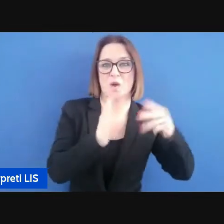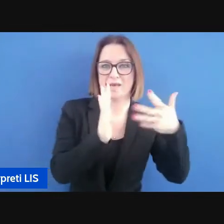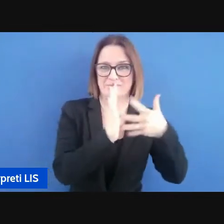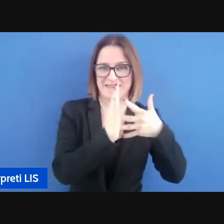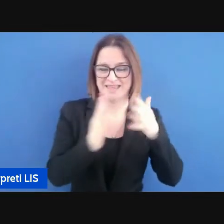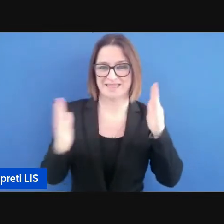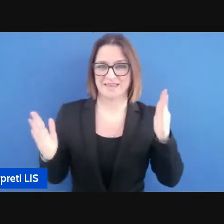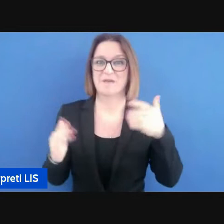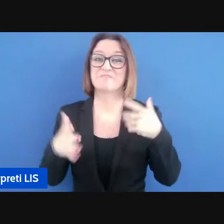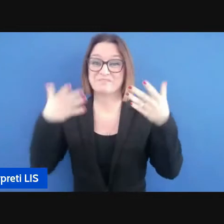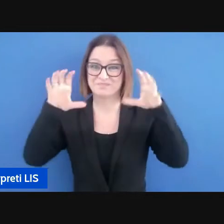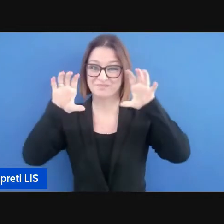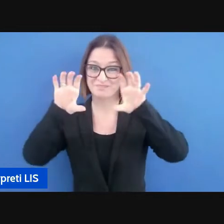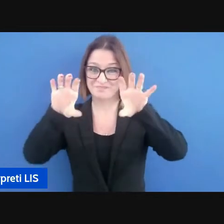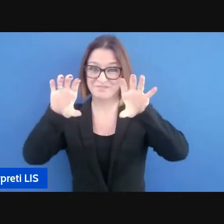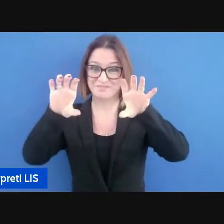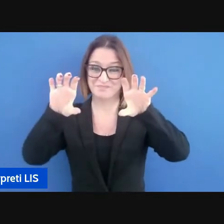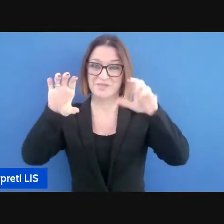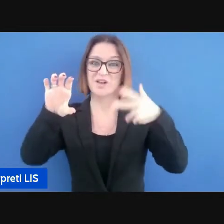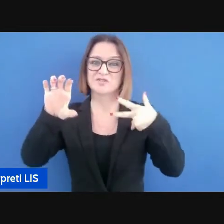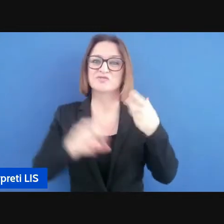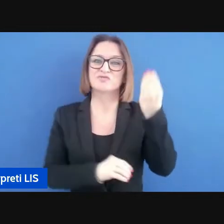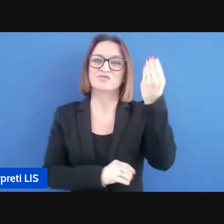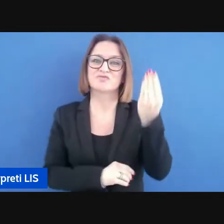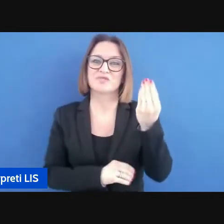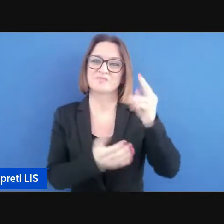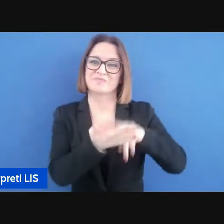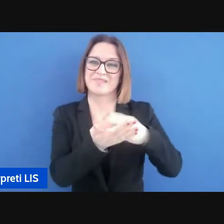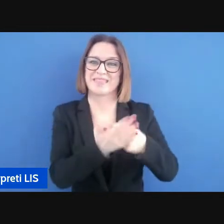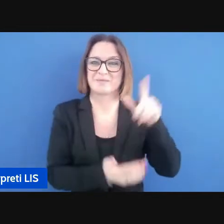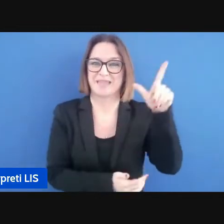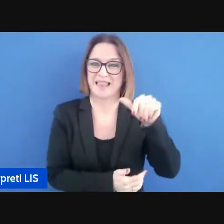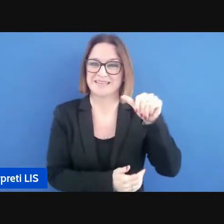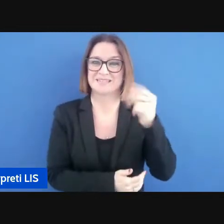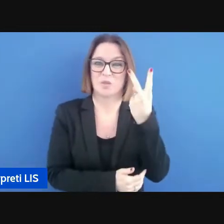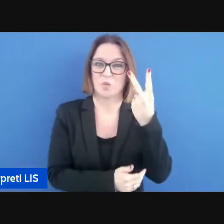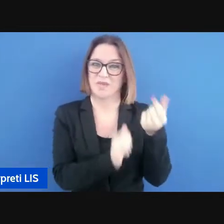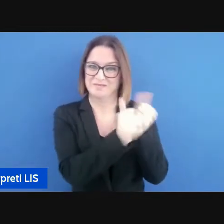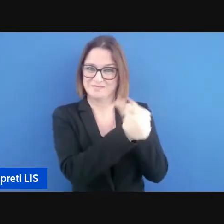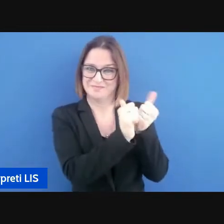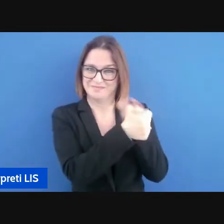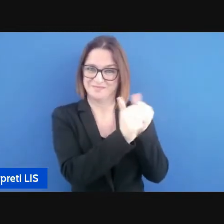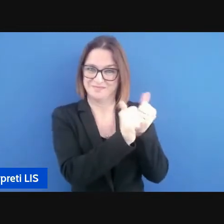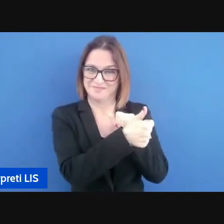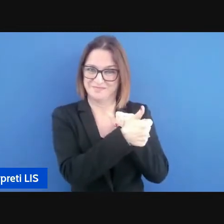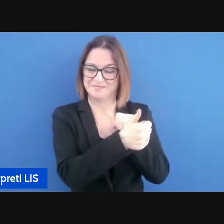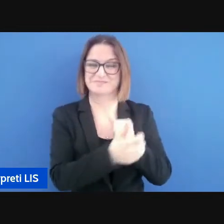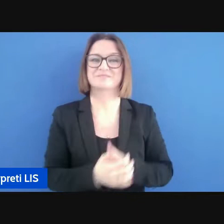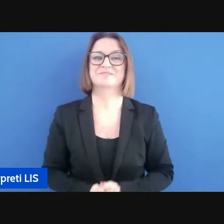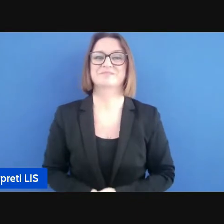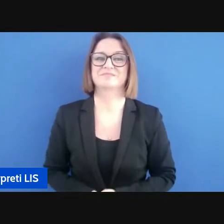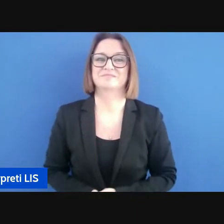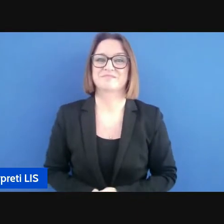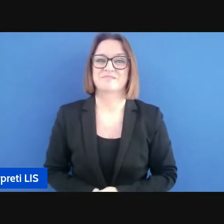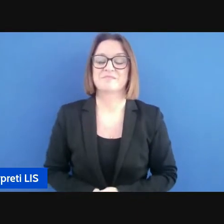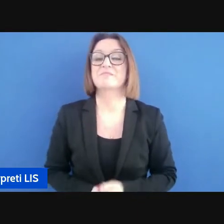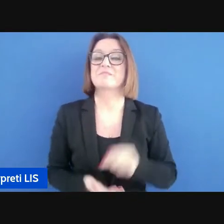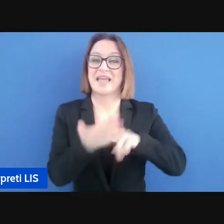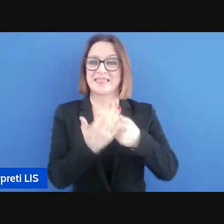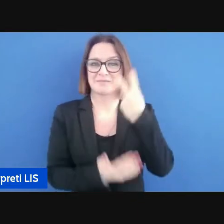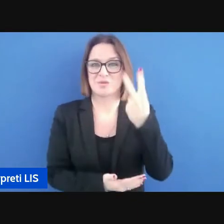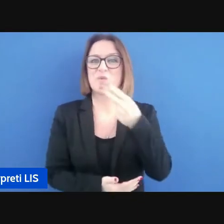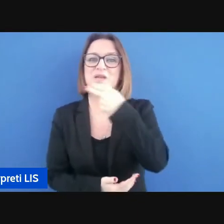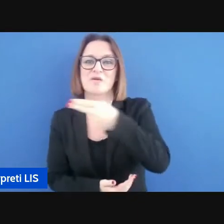schermo con me potete vedere le due interpreti lis che nomino che sono appunto michela